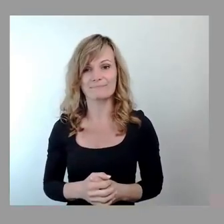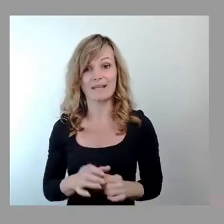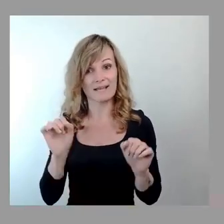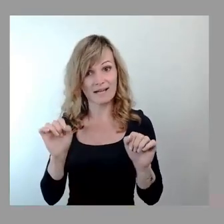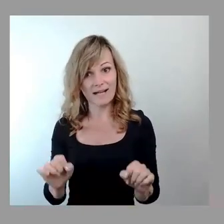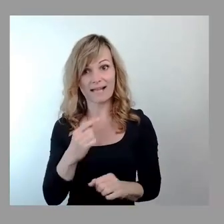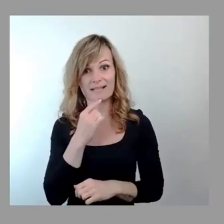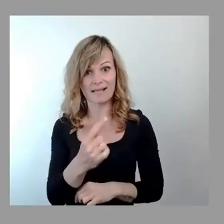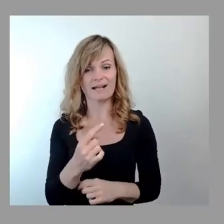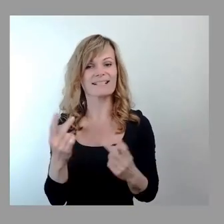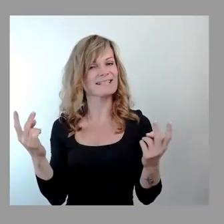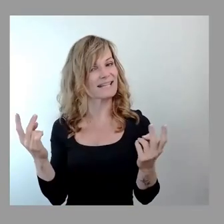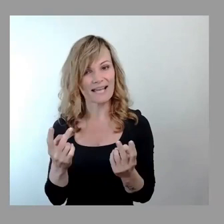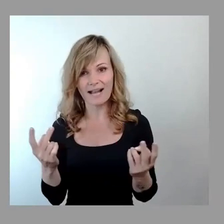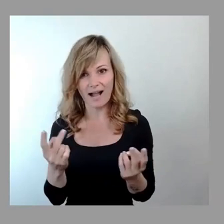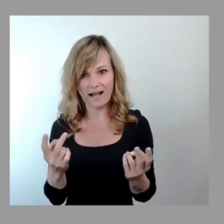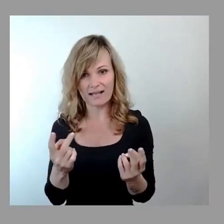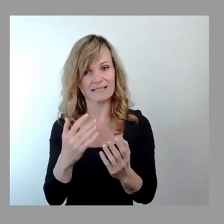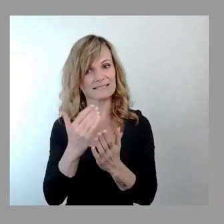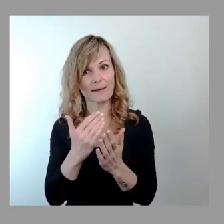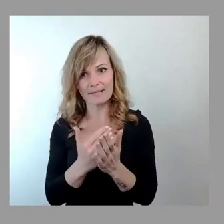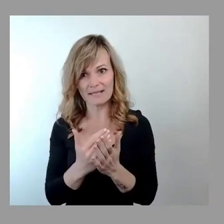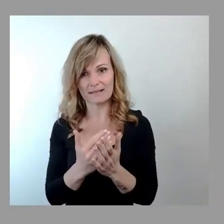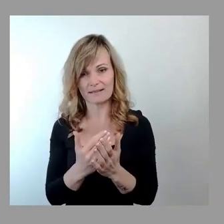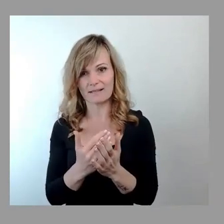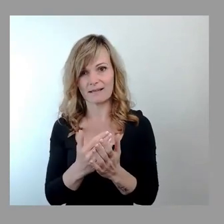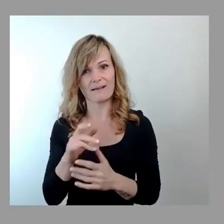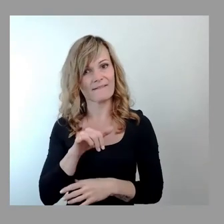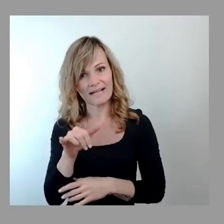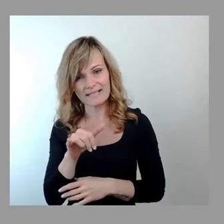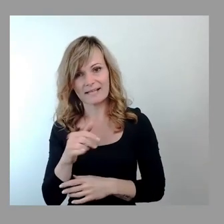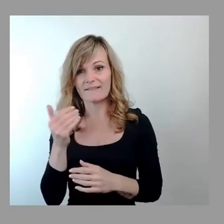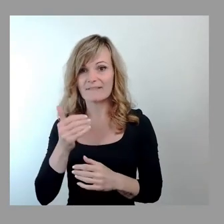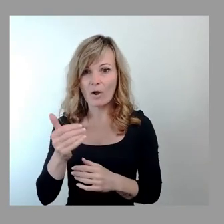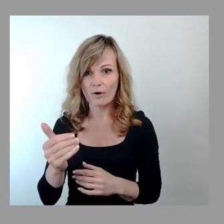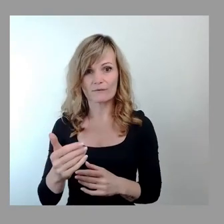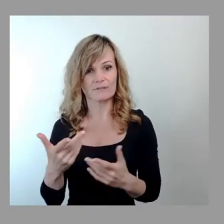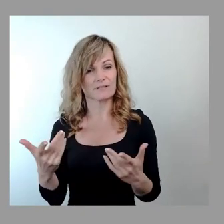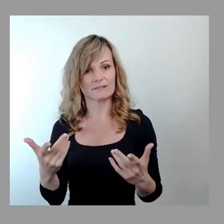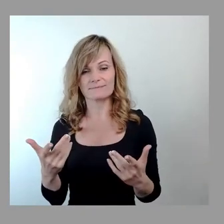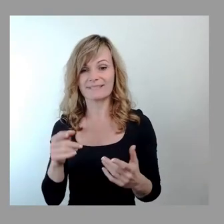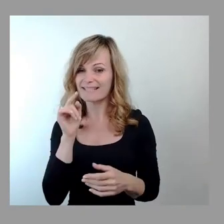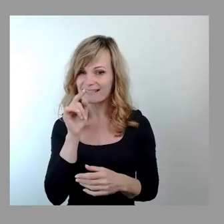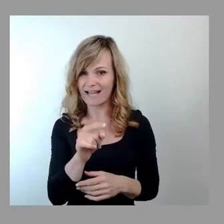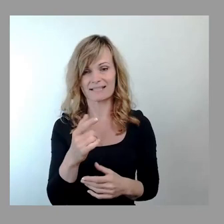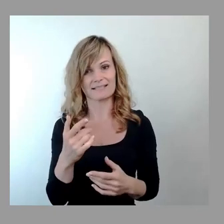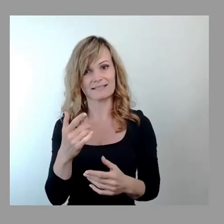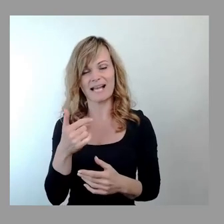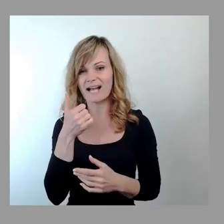bei welchem Termin und wie häufig, das ist eines der wichtigsten Themen,